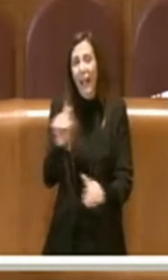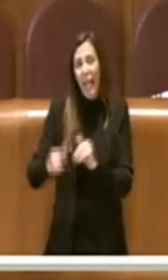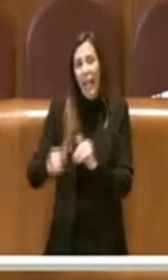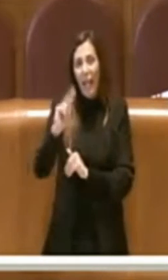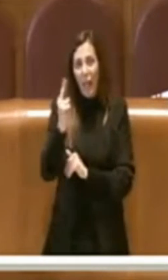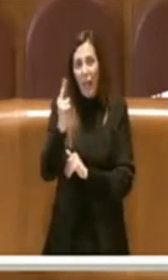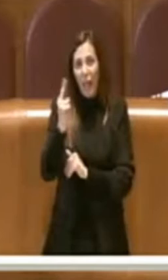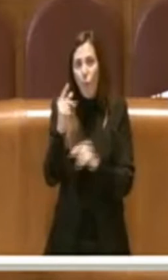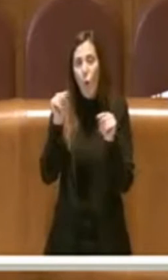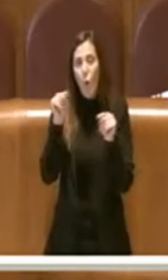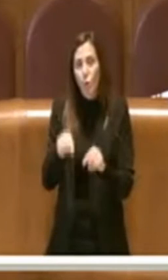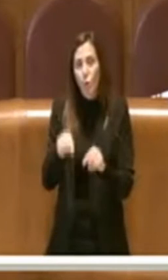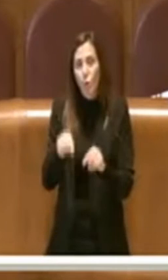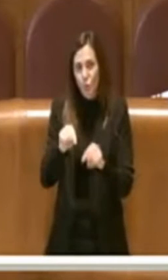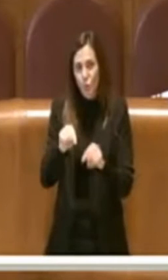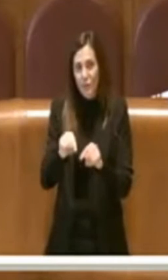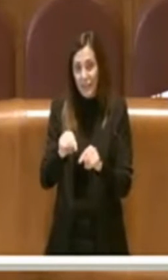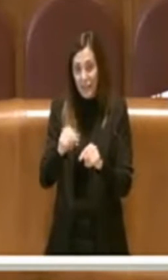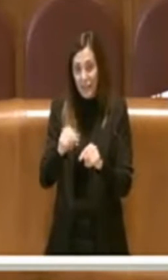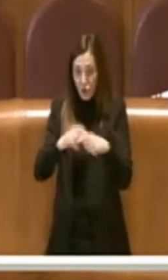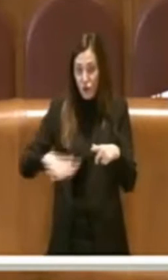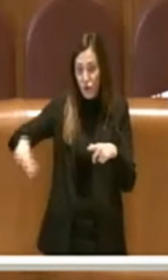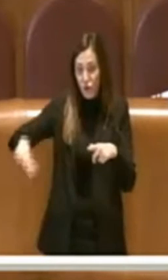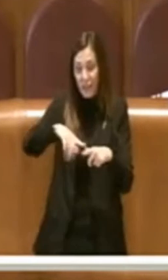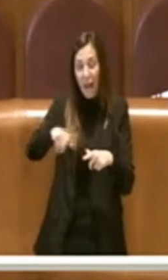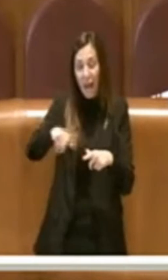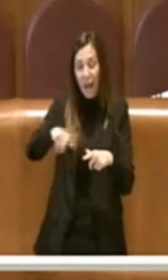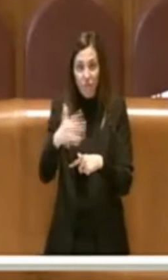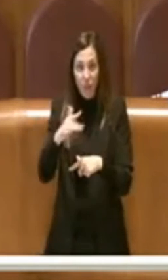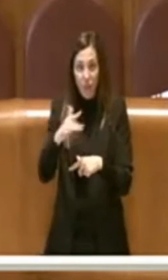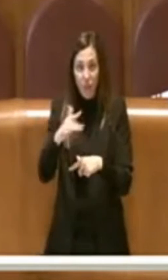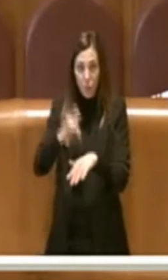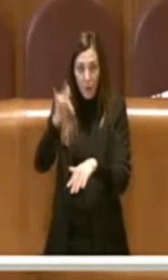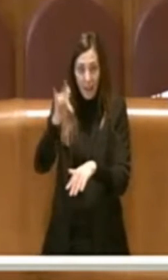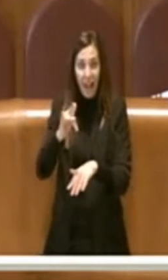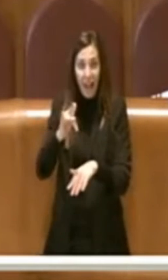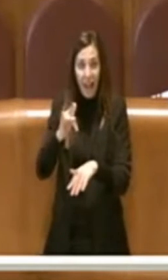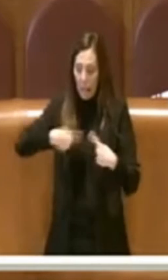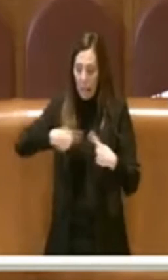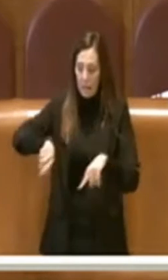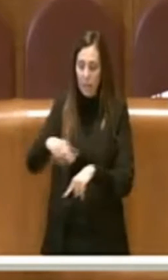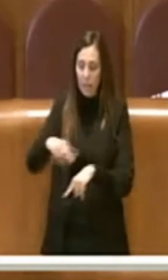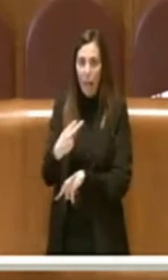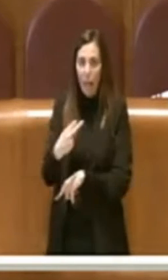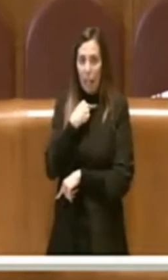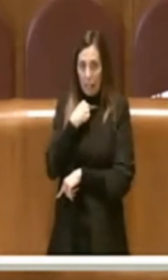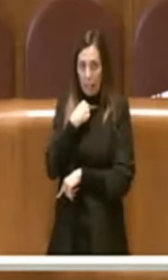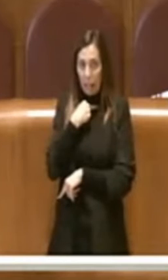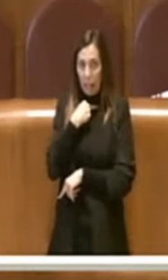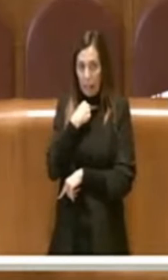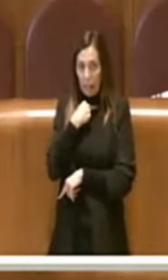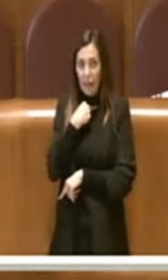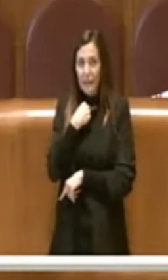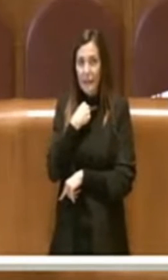che si è svolto in questa città e l'assemblea è stata obbligata in un certo senso